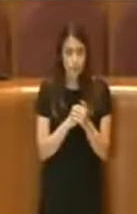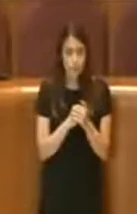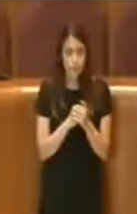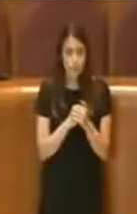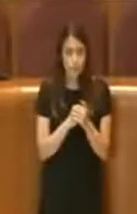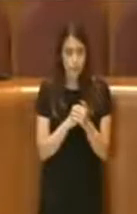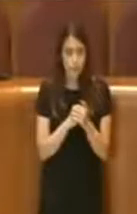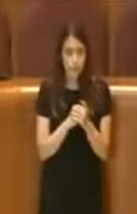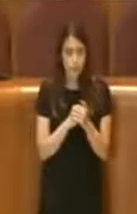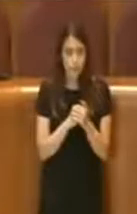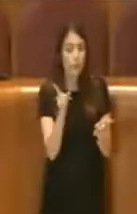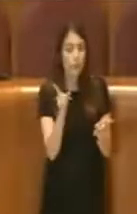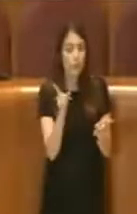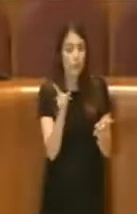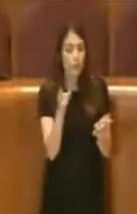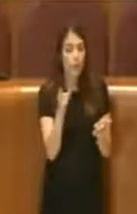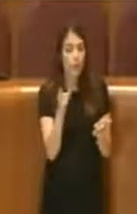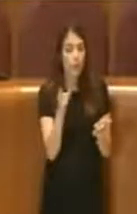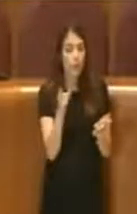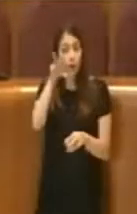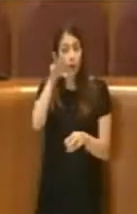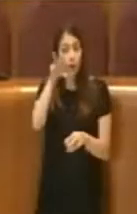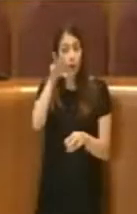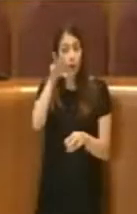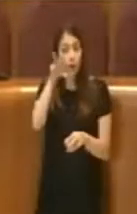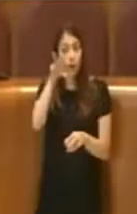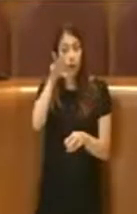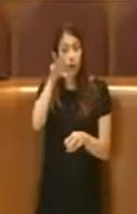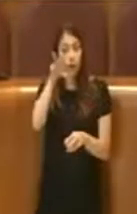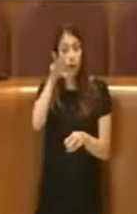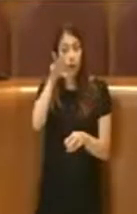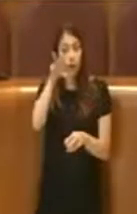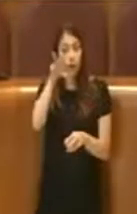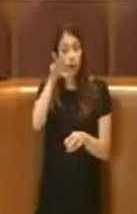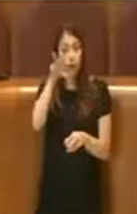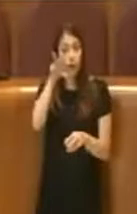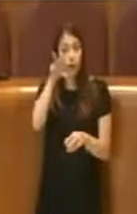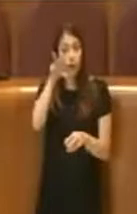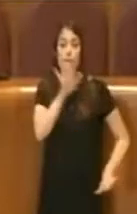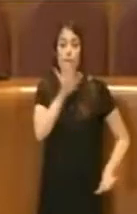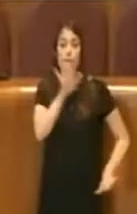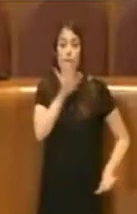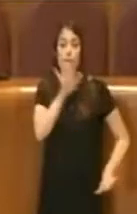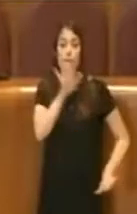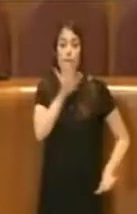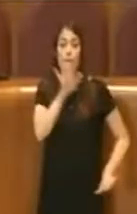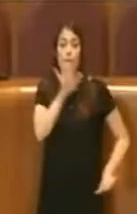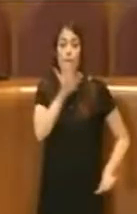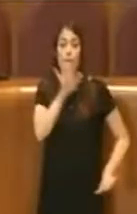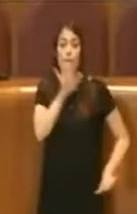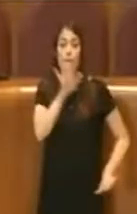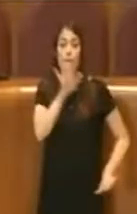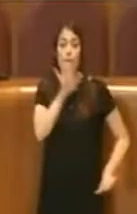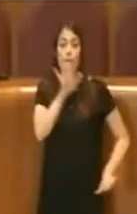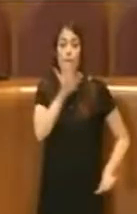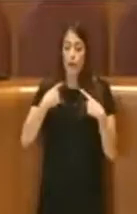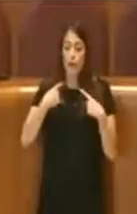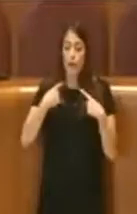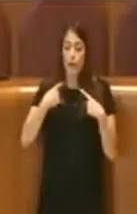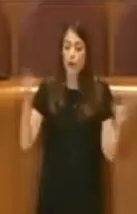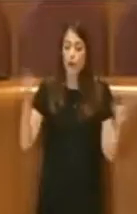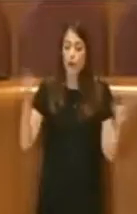finalizzato al riconoscimento e alla diffusione dell'informazione del valore dimostrato in questa